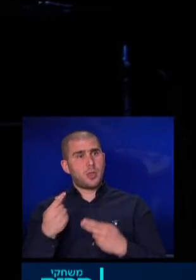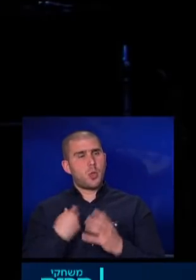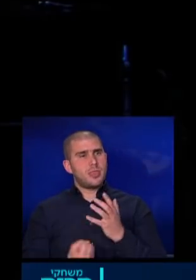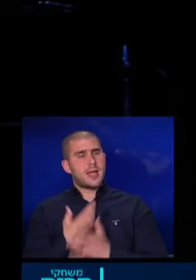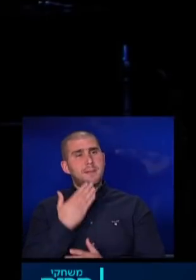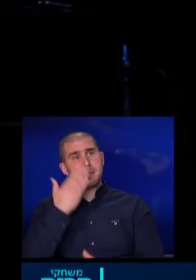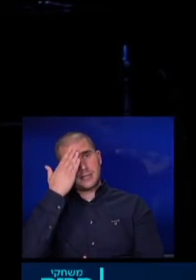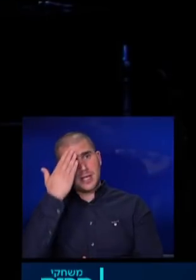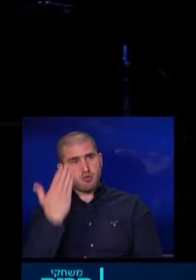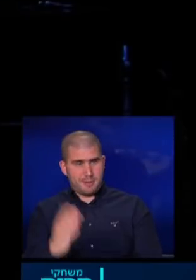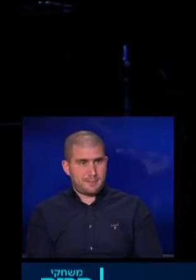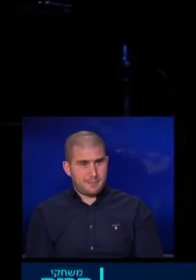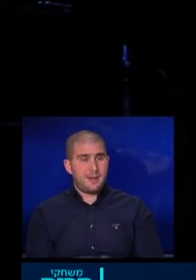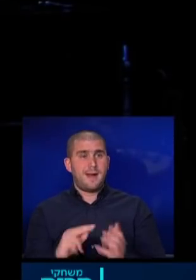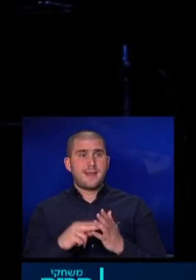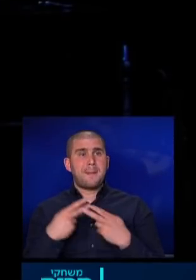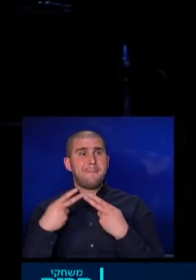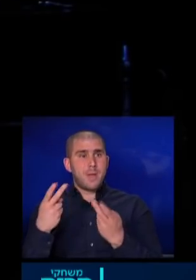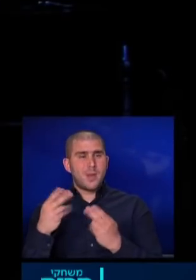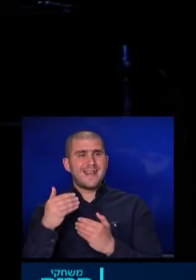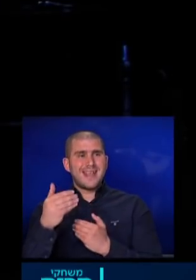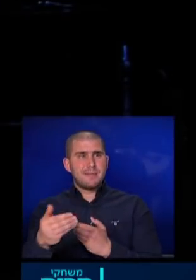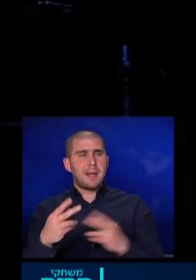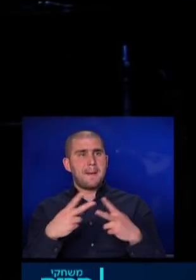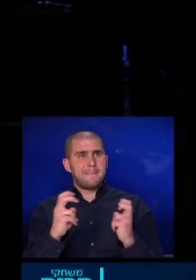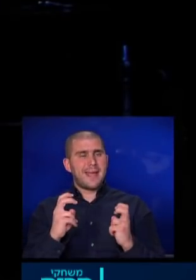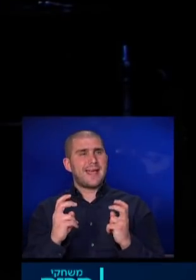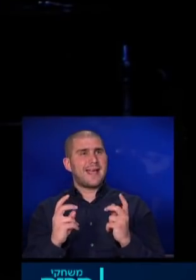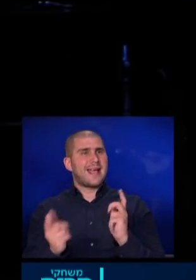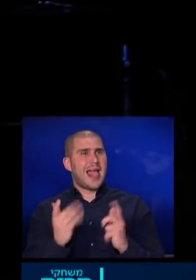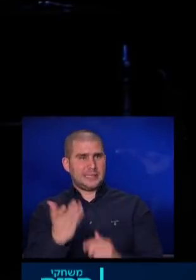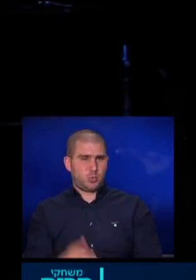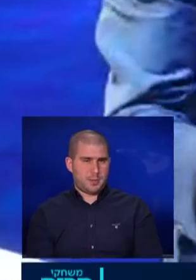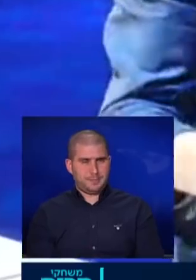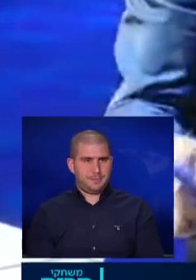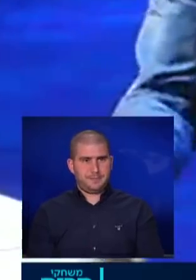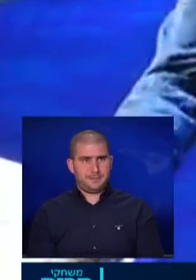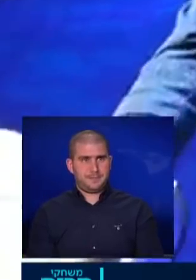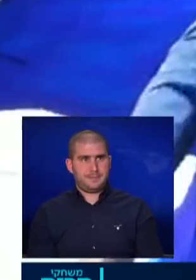בעזרת השם חדר מיון קדמי בעיר קלנסוע